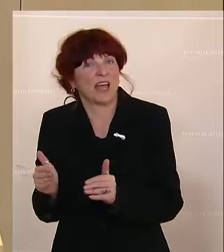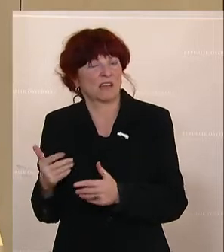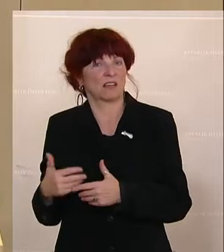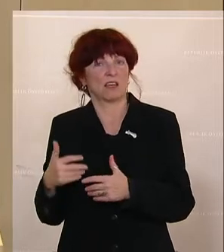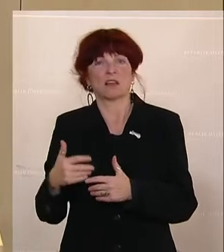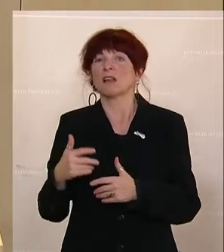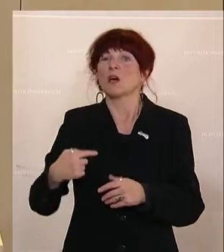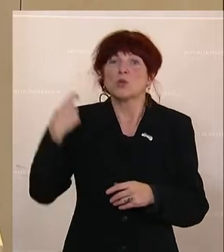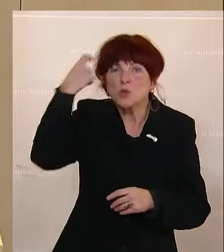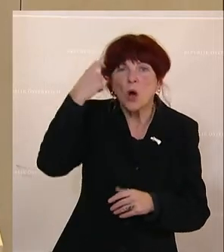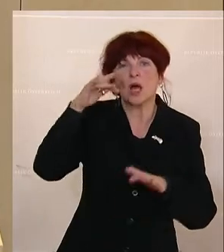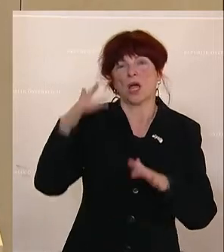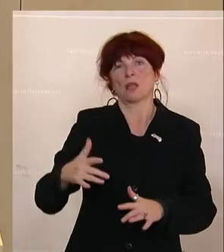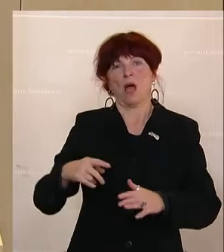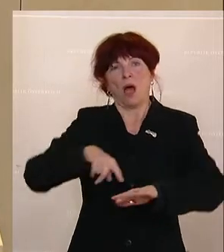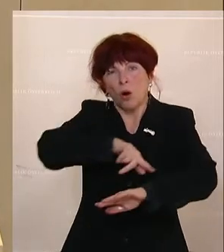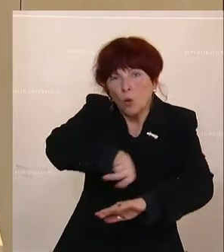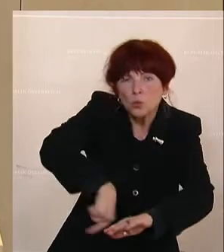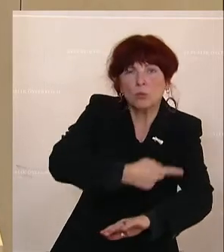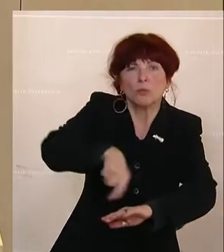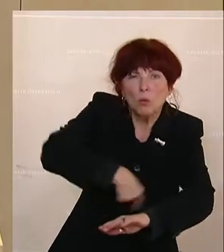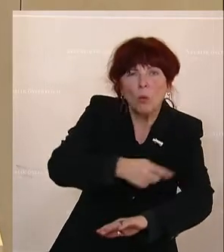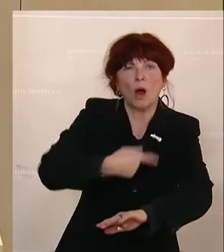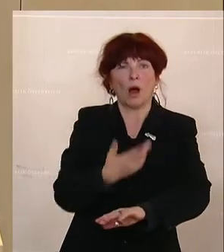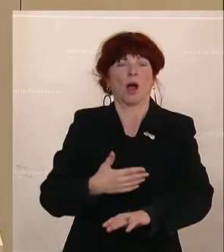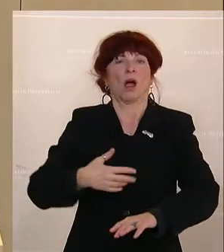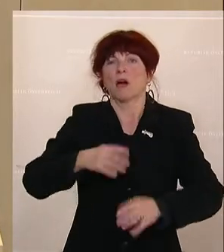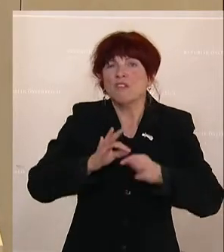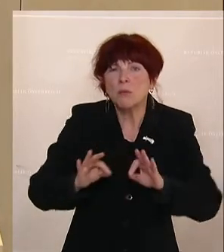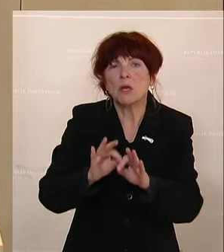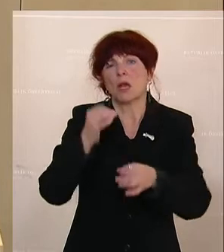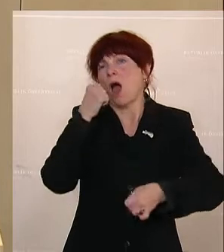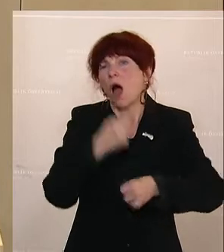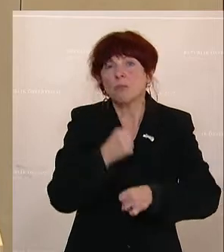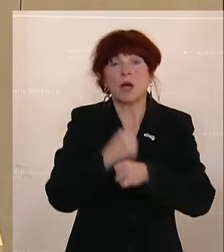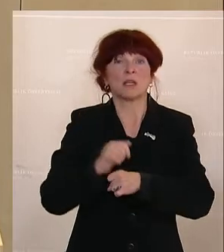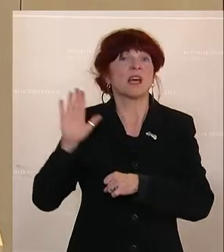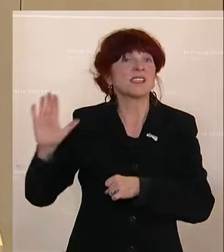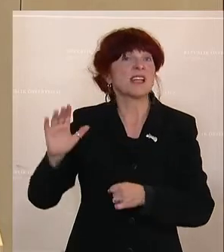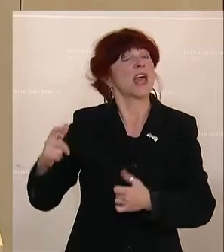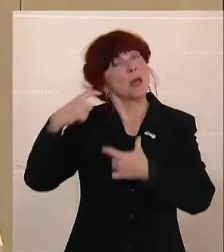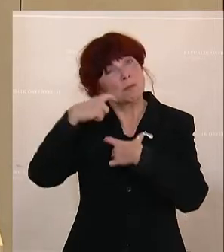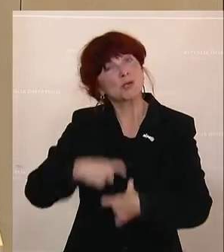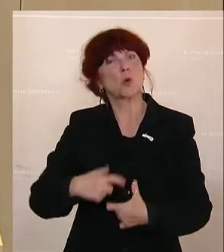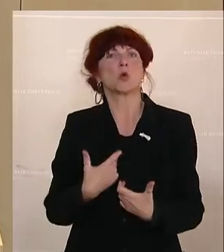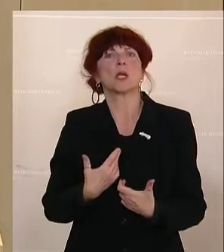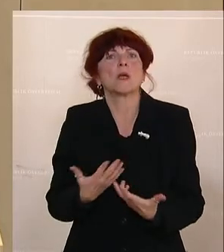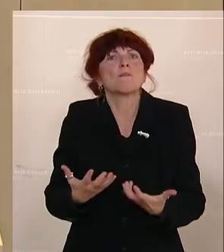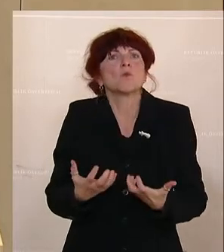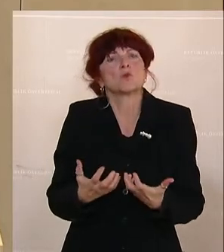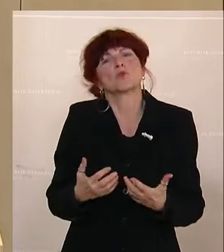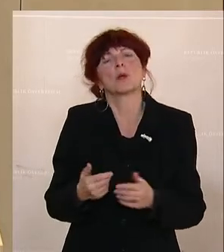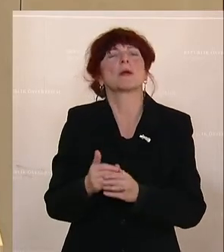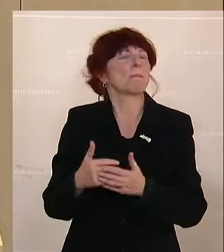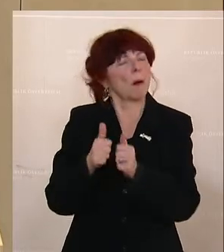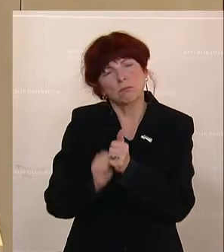waren für ihre Kinder, Familie, für die Arbeit, die alle ihre persönlichen Interessen hinterangestellt haben. Und denen, oder auch